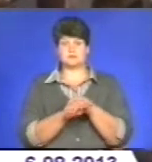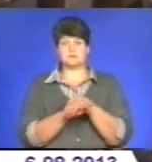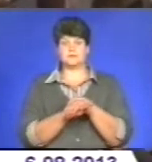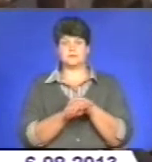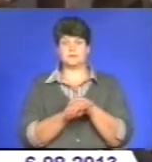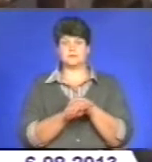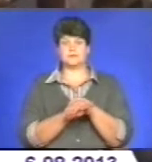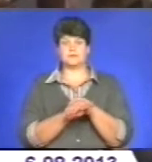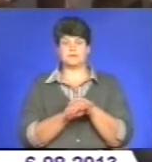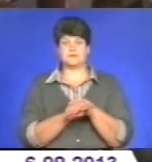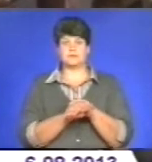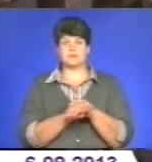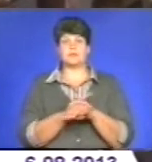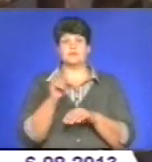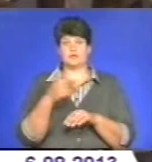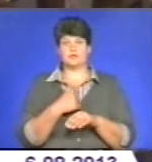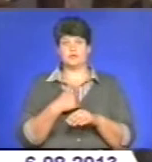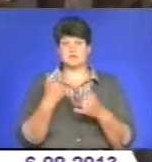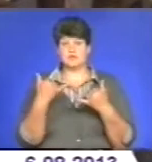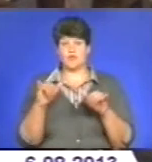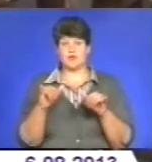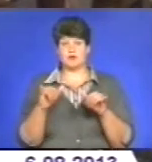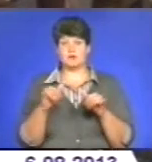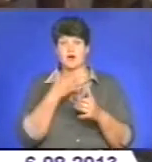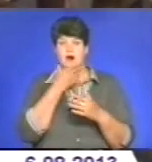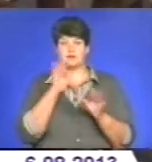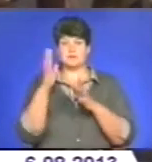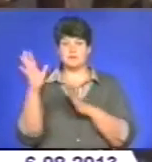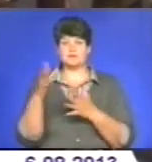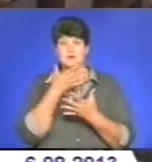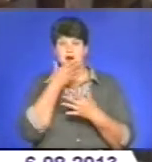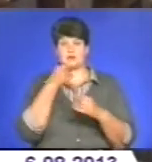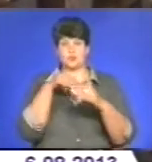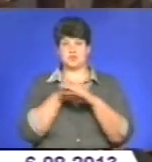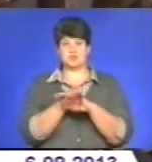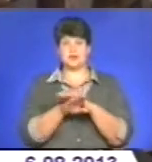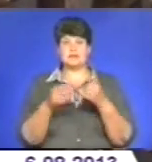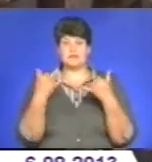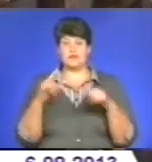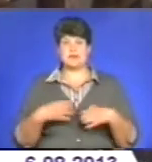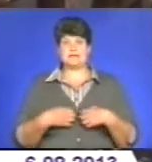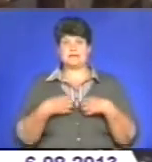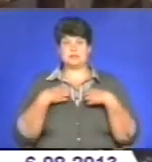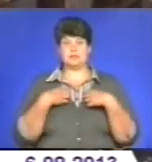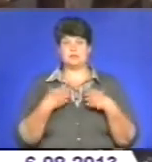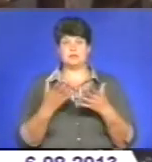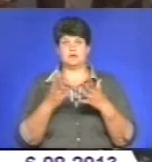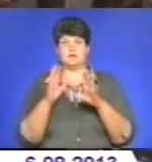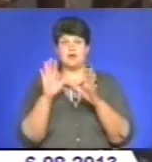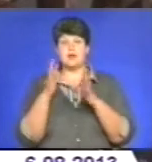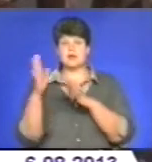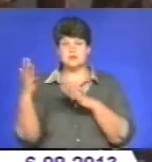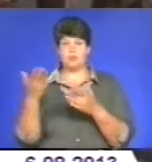Ви хотіли їх здивувати гарним лісом, гарною печерю, а здивували страшним лісом порубаним. Ну,